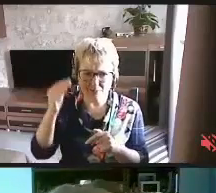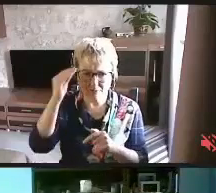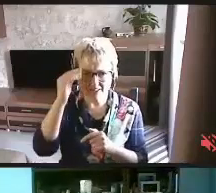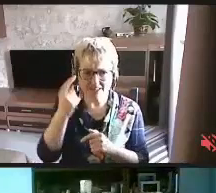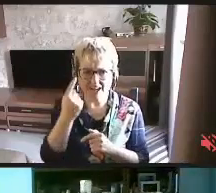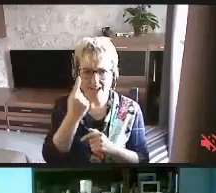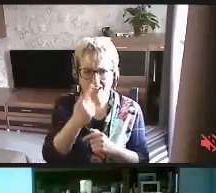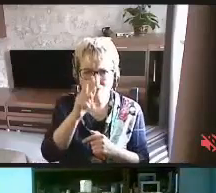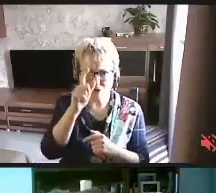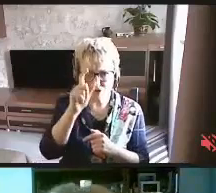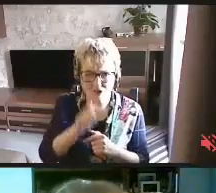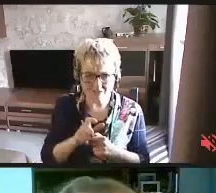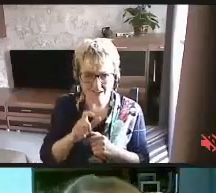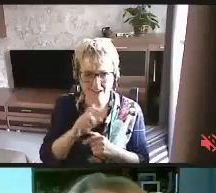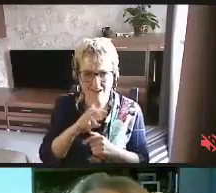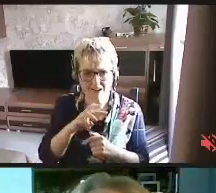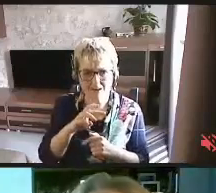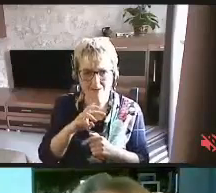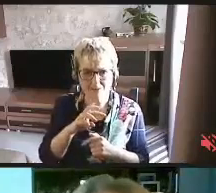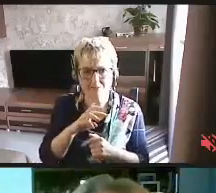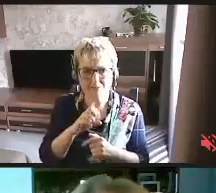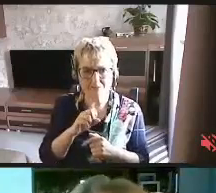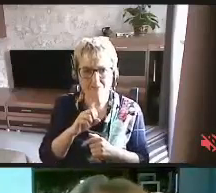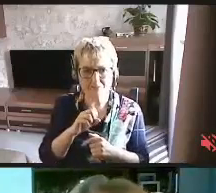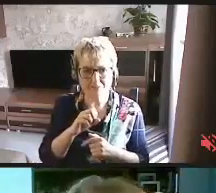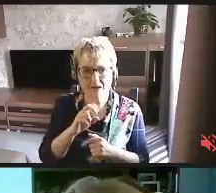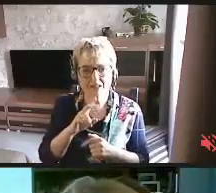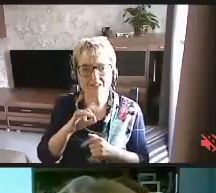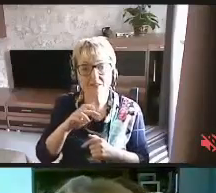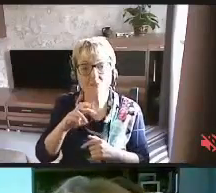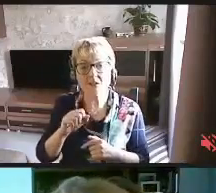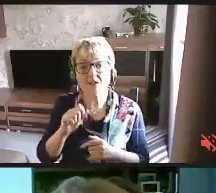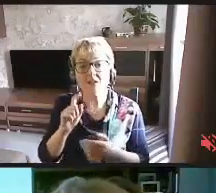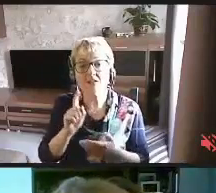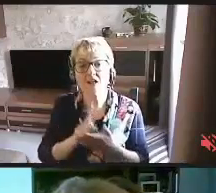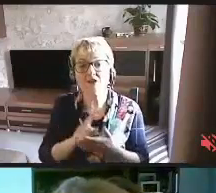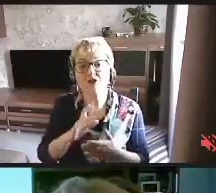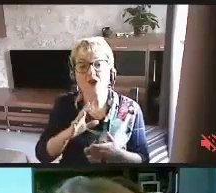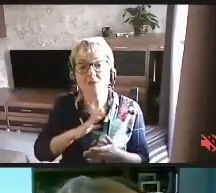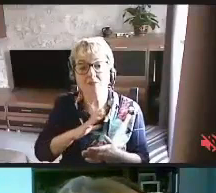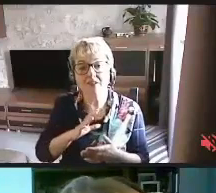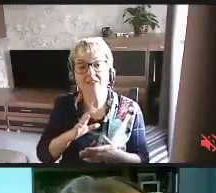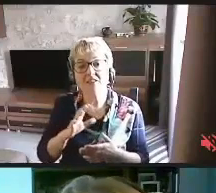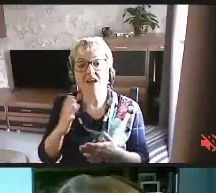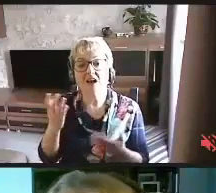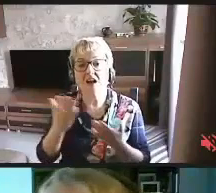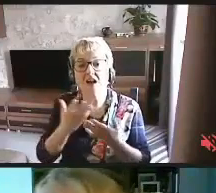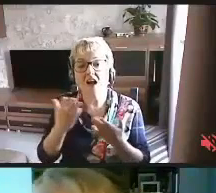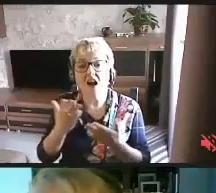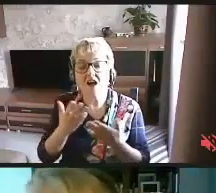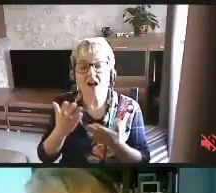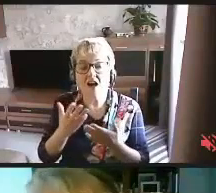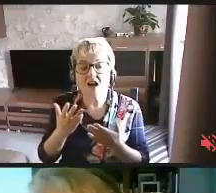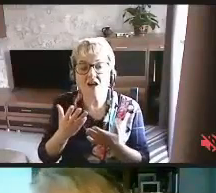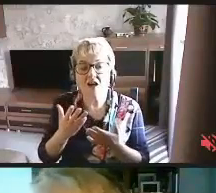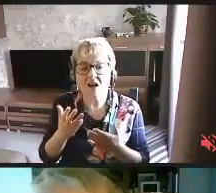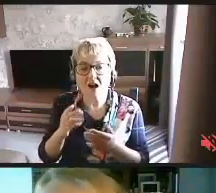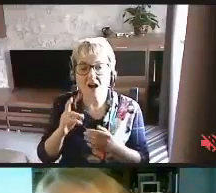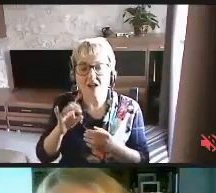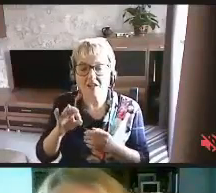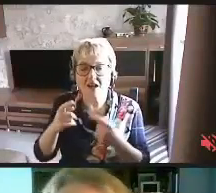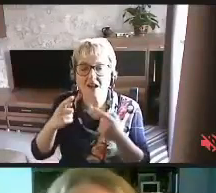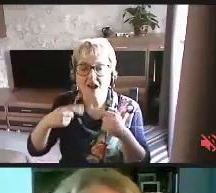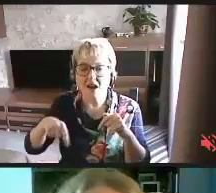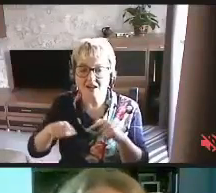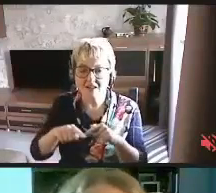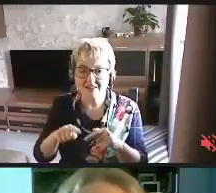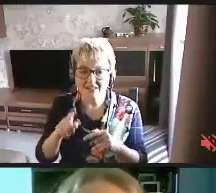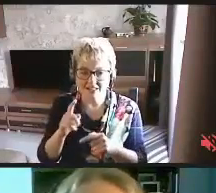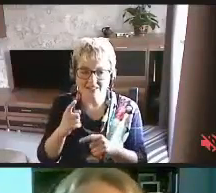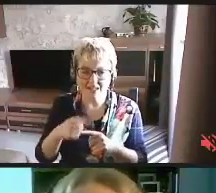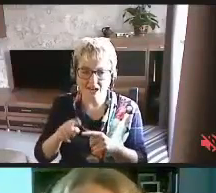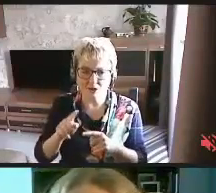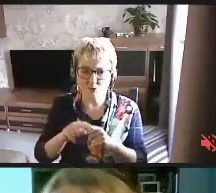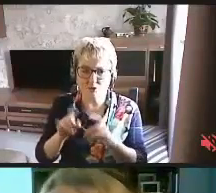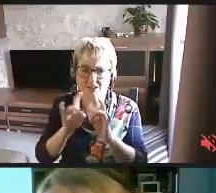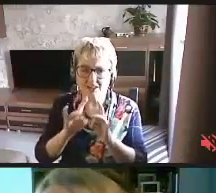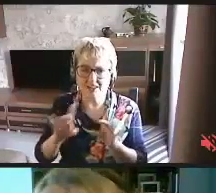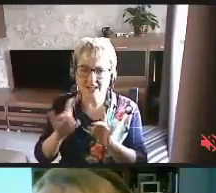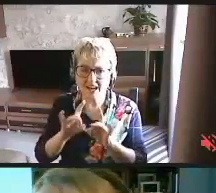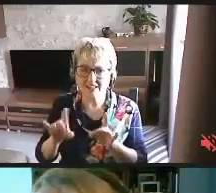одного человека, Максима, что тогда должна быть какая-то, ну, организация, которая